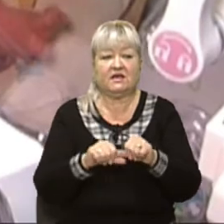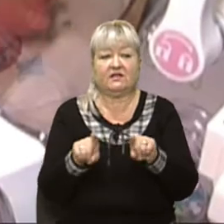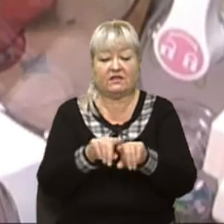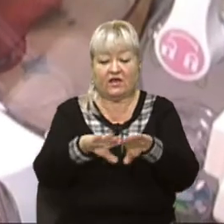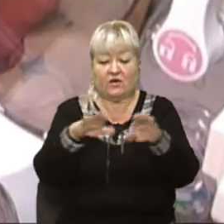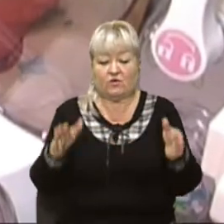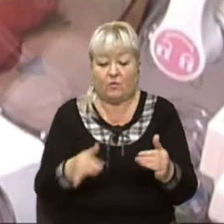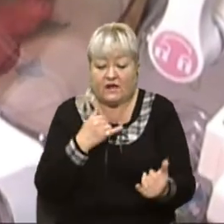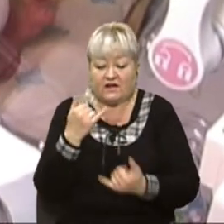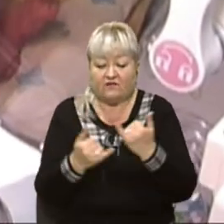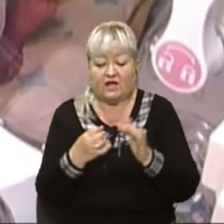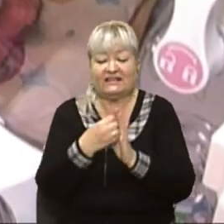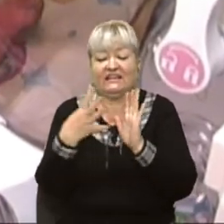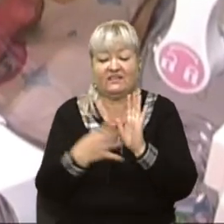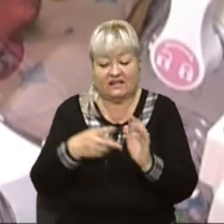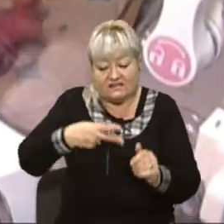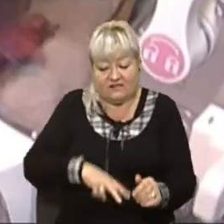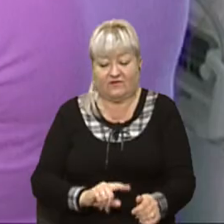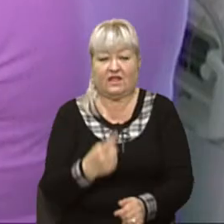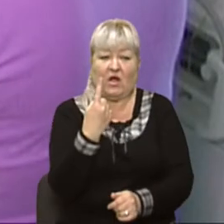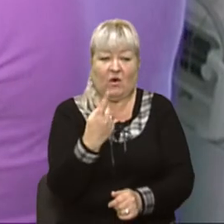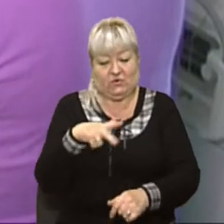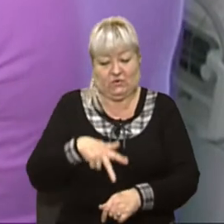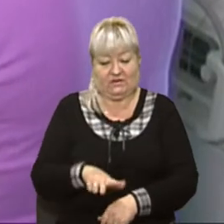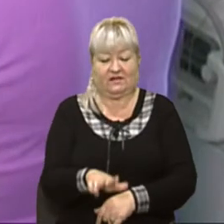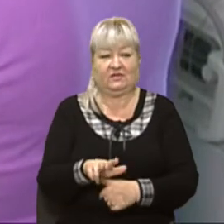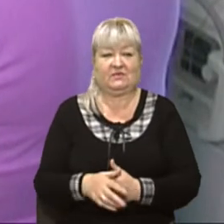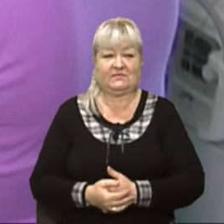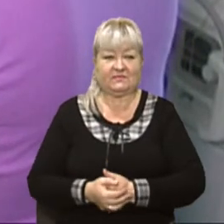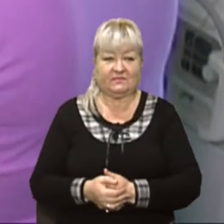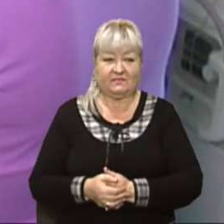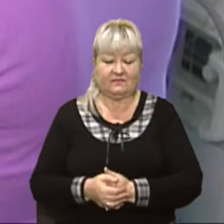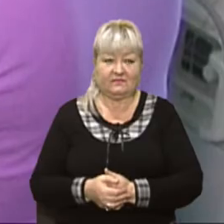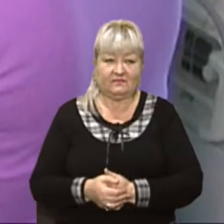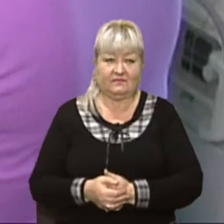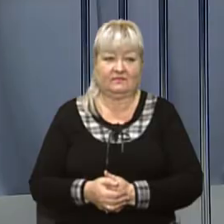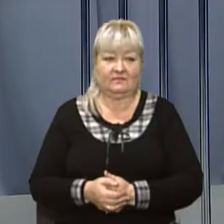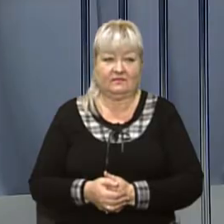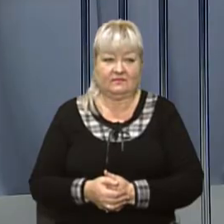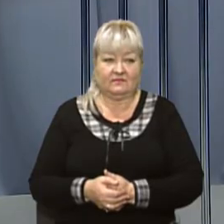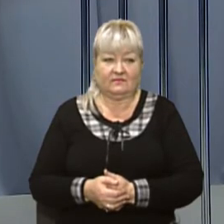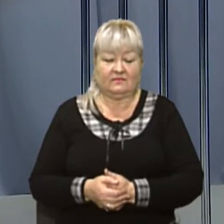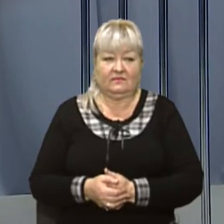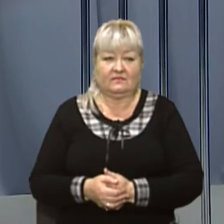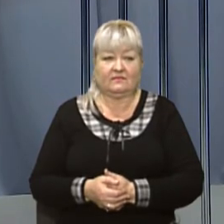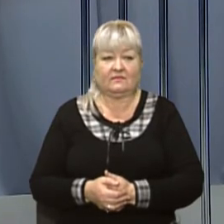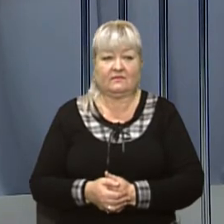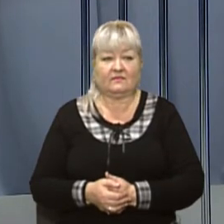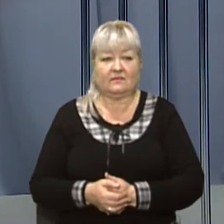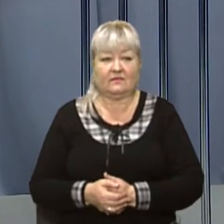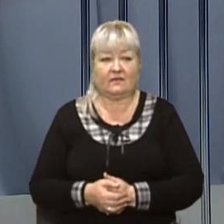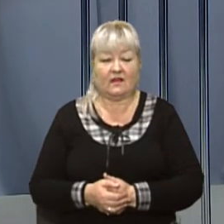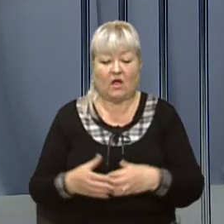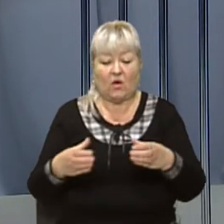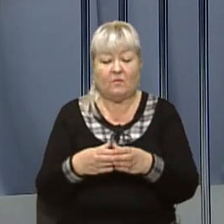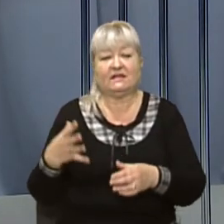виходили 19 двінят та одну трінню. Ольга Дейнека, Анатолій Киричук, новини на Суспільному, Львів. Команда